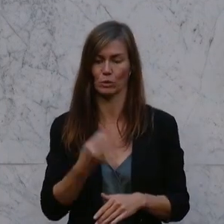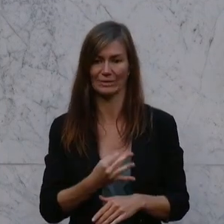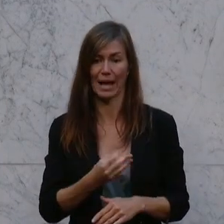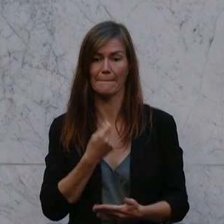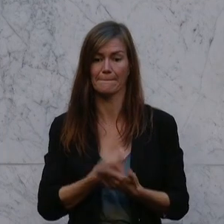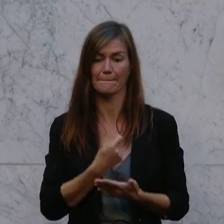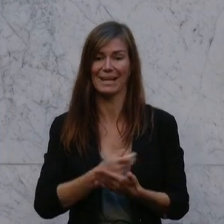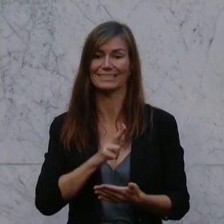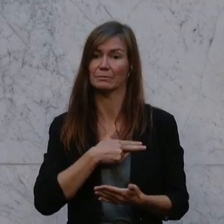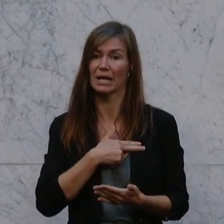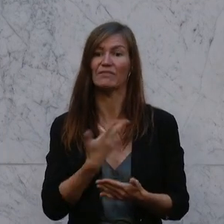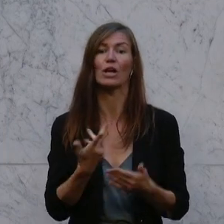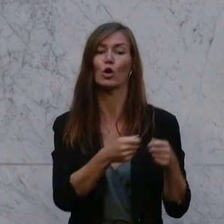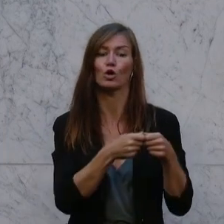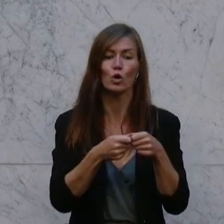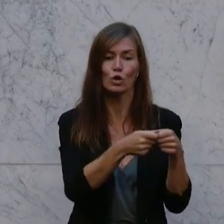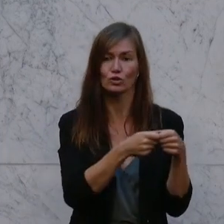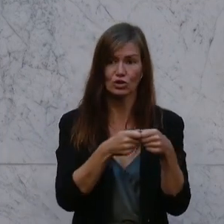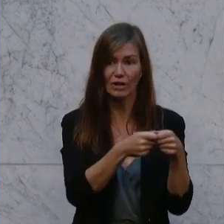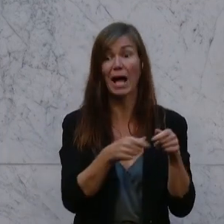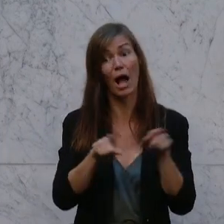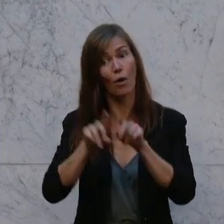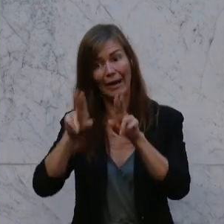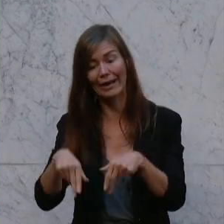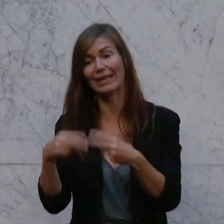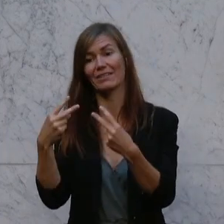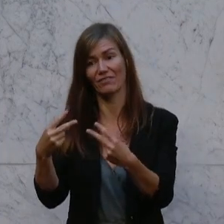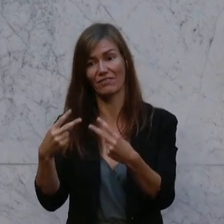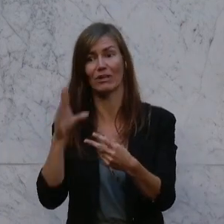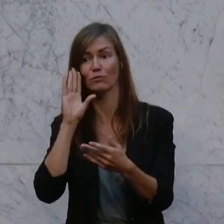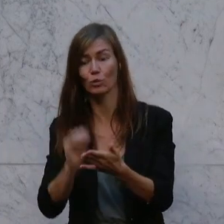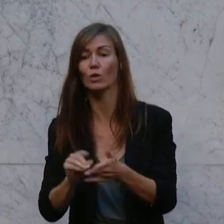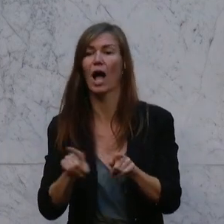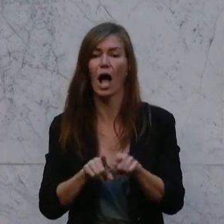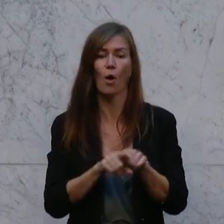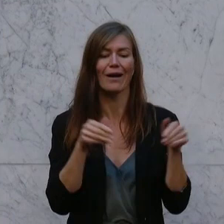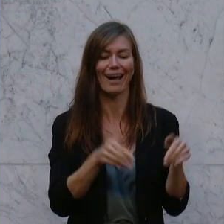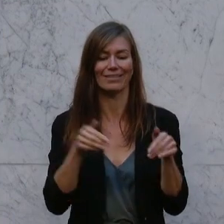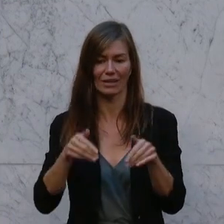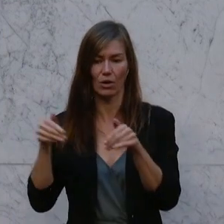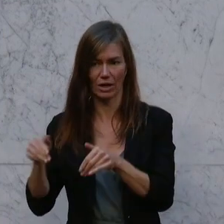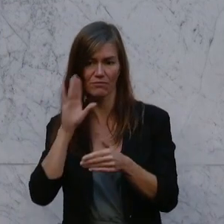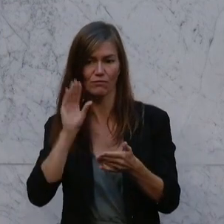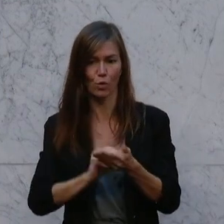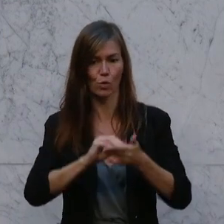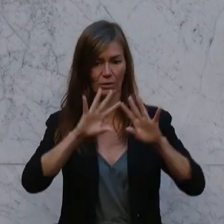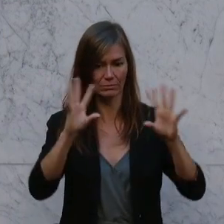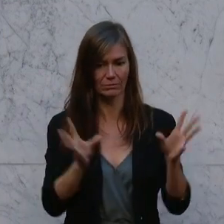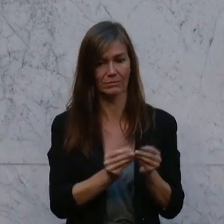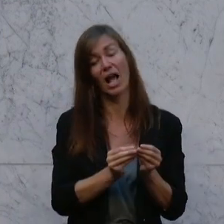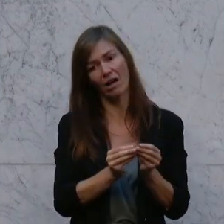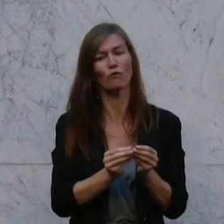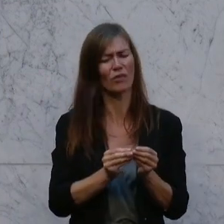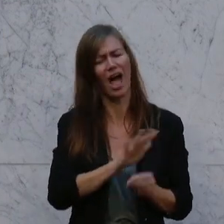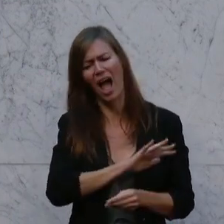gilt sowohl für Genossenschaftswohnungen, die gilt für Richtwertwohnungen und die gilt auch für Kategoriewohnungen und umfasst damit drei Viertel